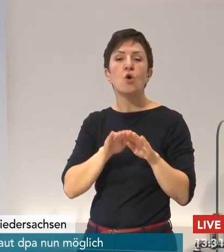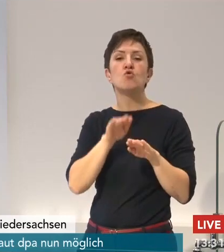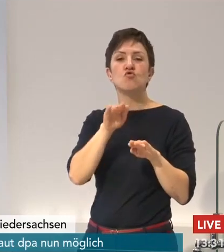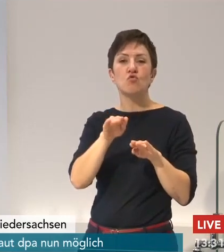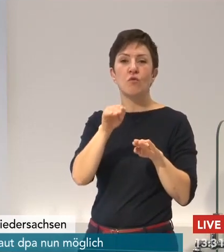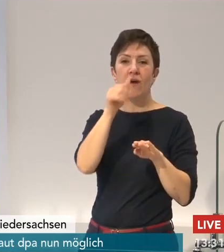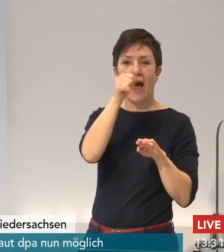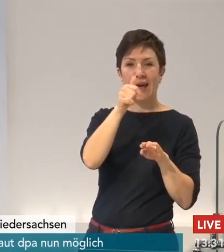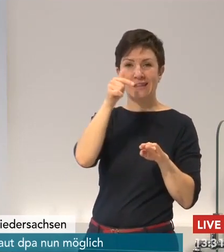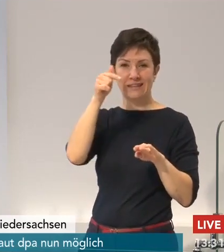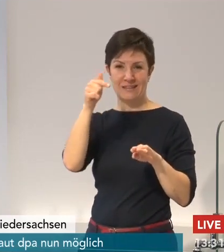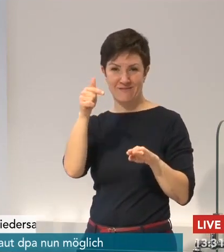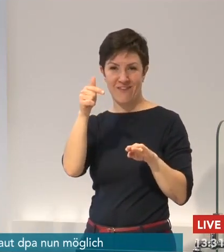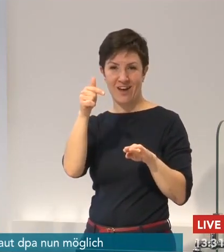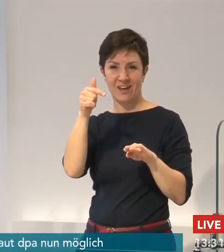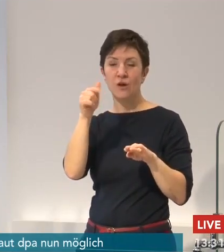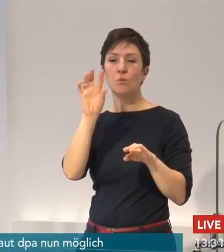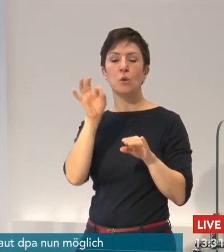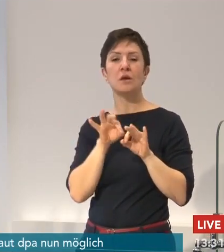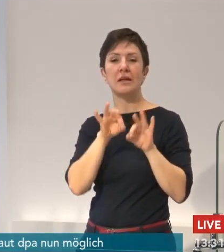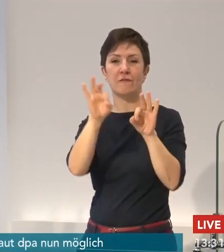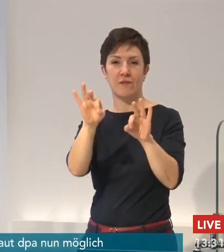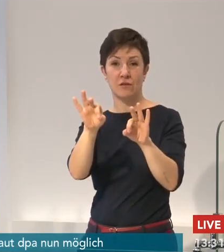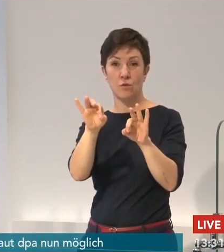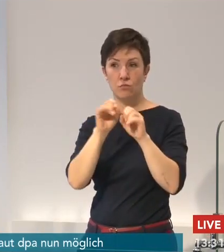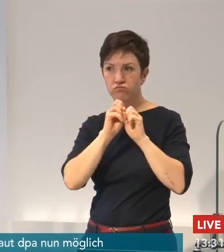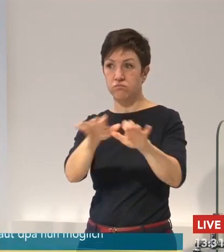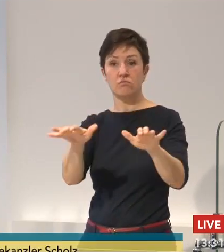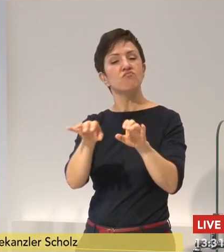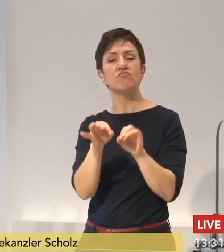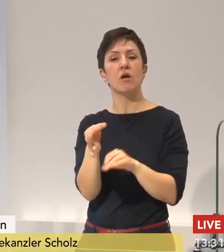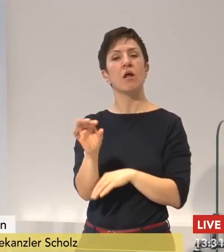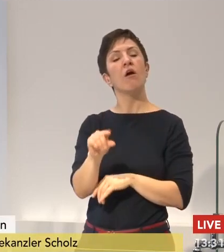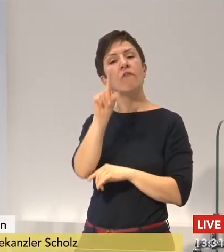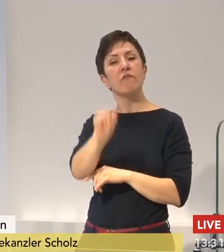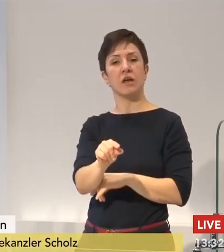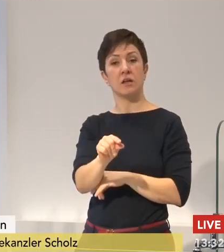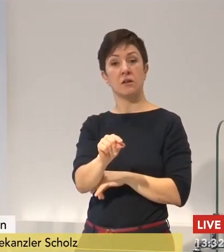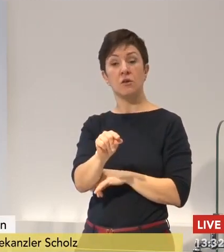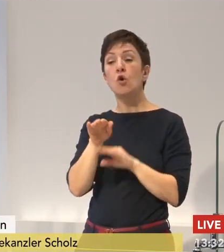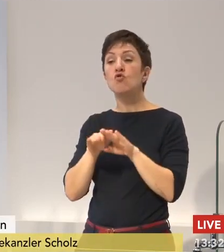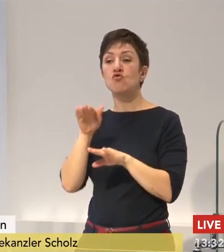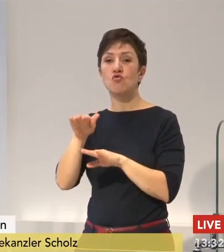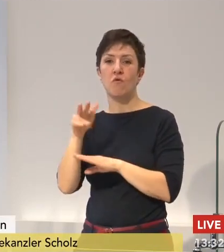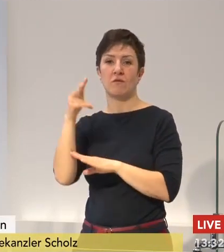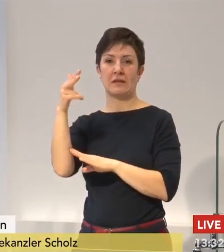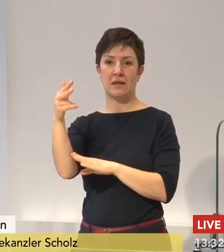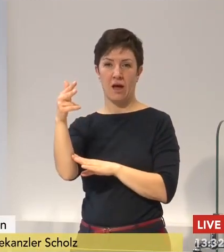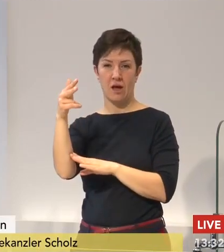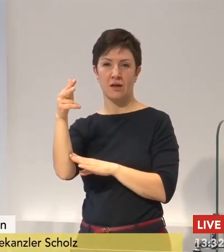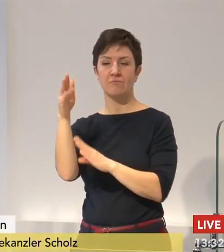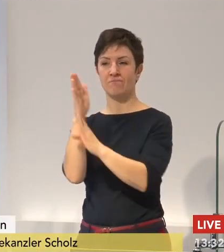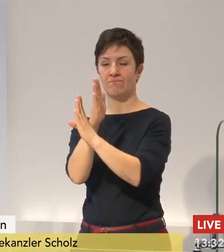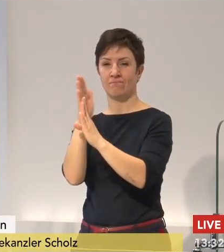gesteuert werden kann. Stufe 3 liegt dann in dem neuen Korridor, die eben gerade auch beschrieben worden ist, 25